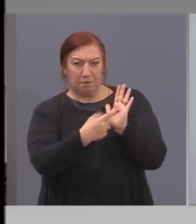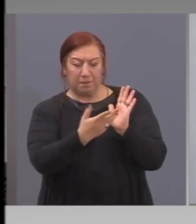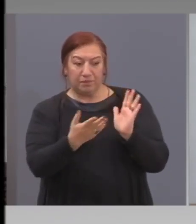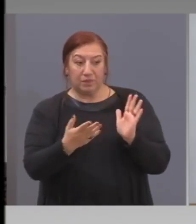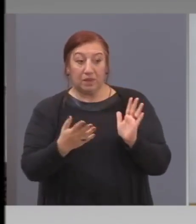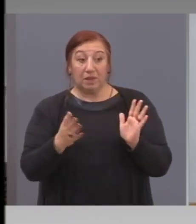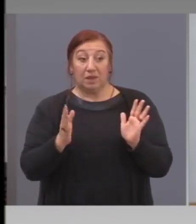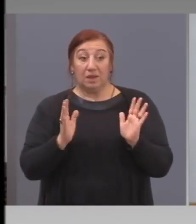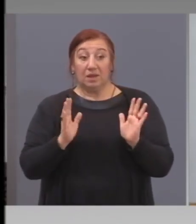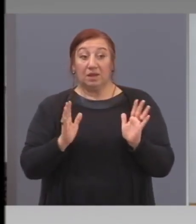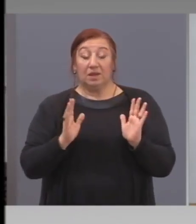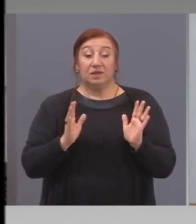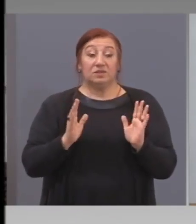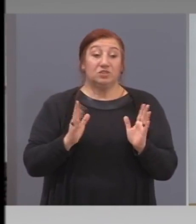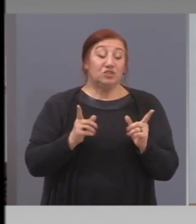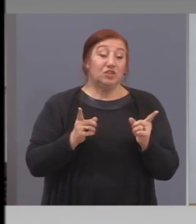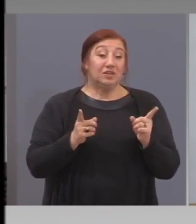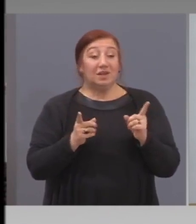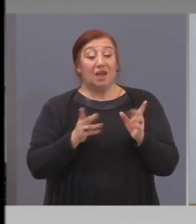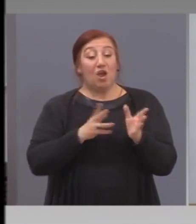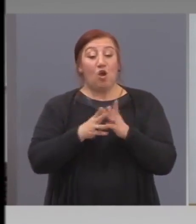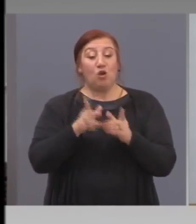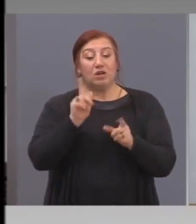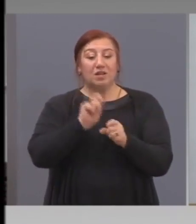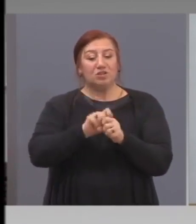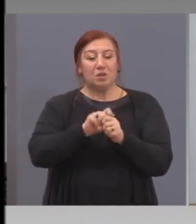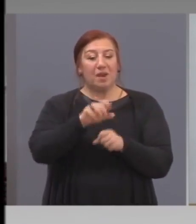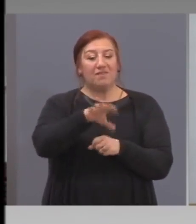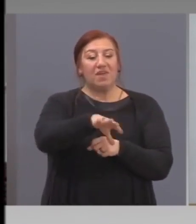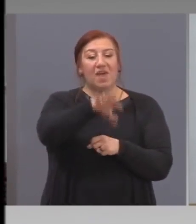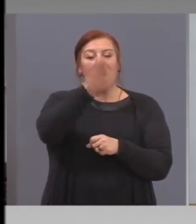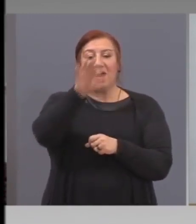хората си направят извода кой къв е.